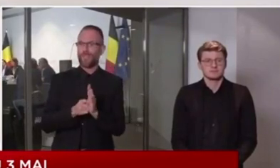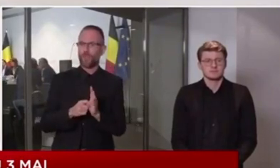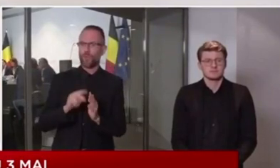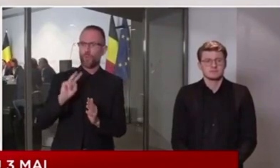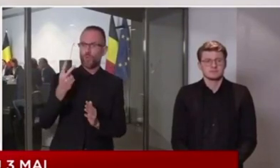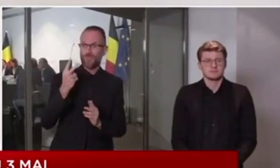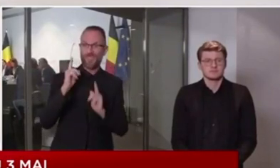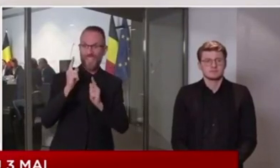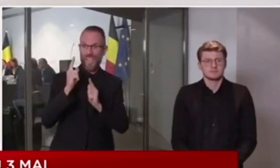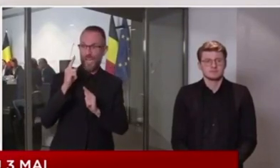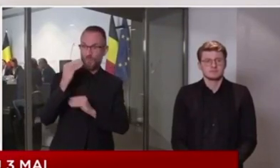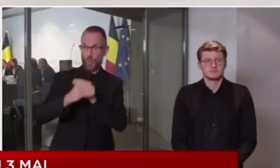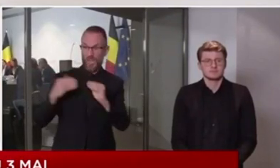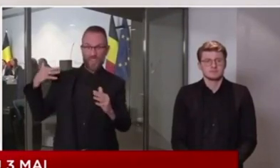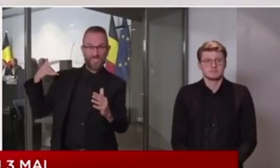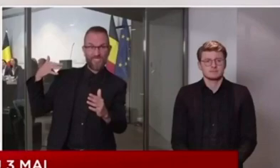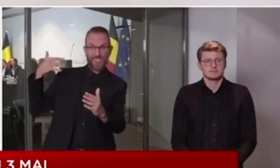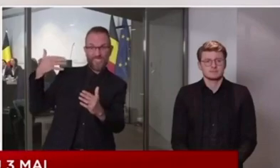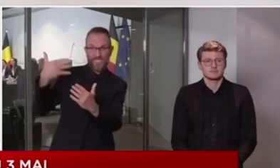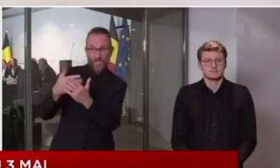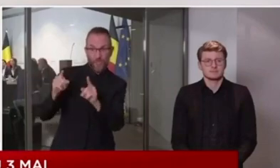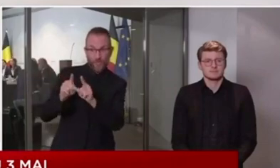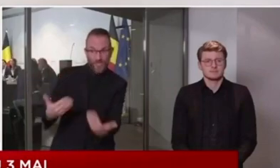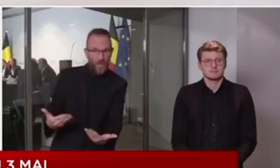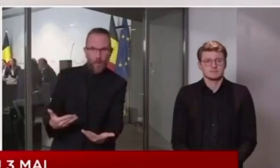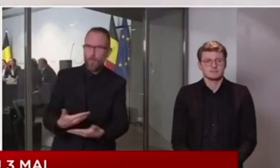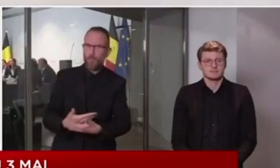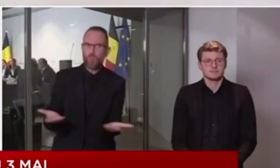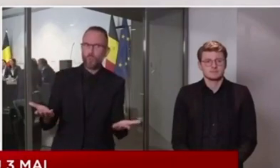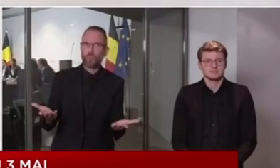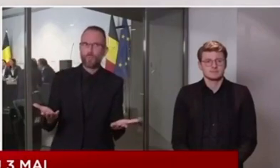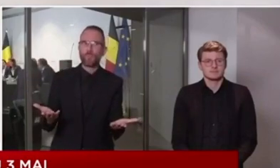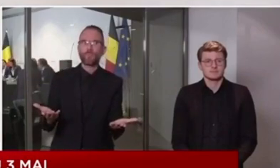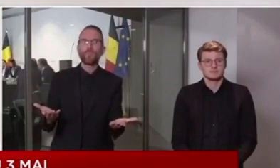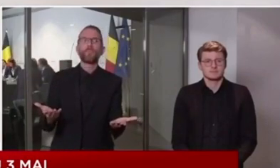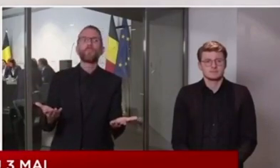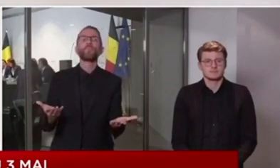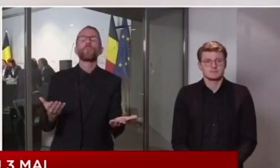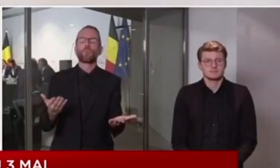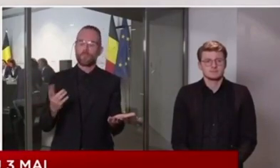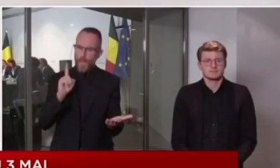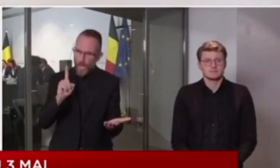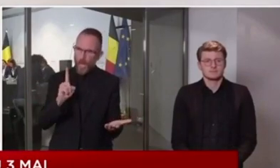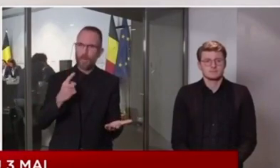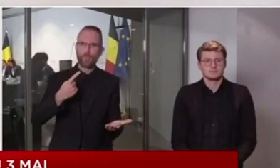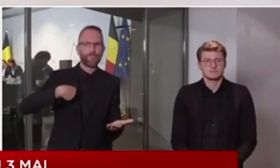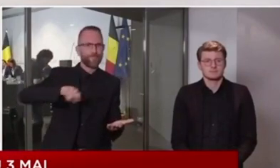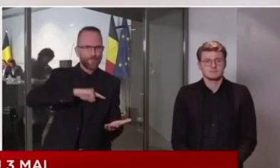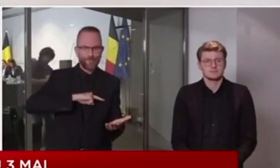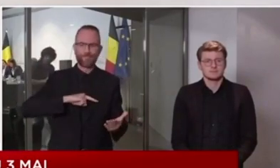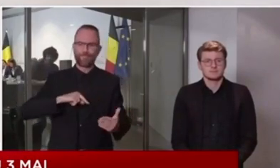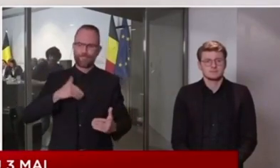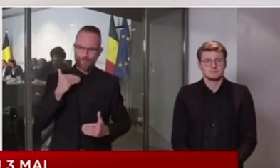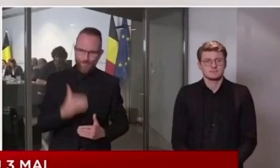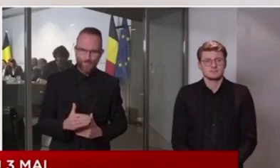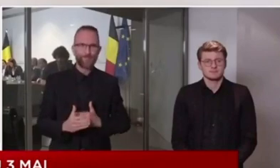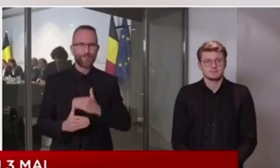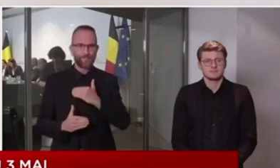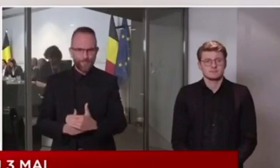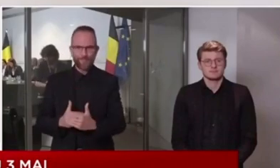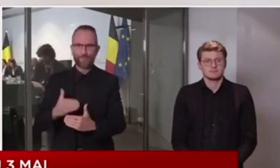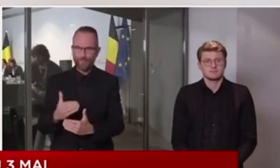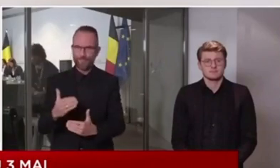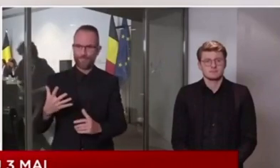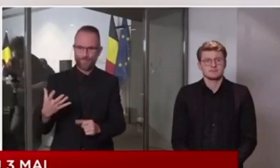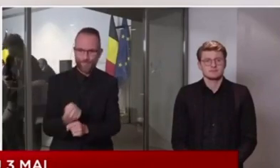Pourtant, nous en venons à bout, petit à petit, chaque jour. Depuis quelque temps, nous constatons que le